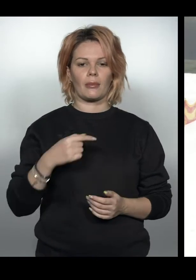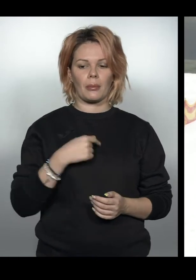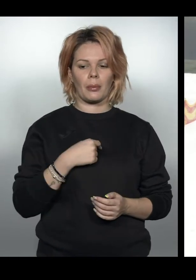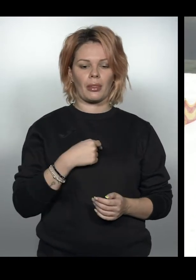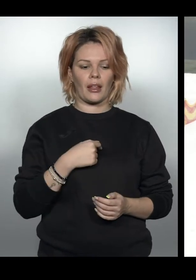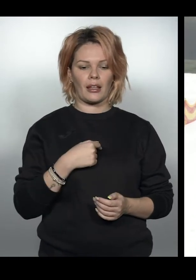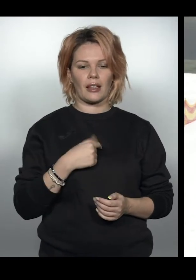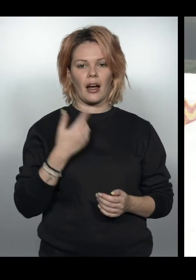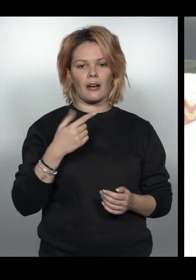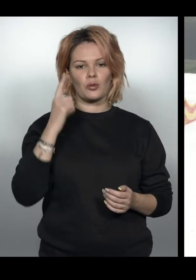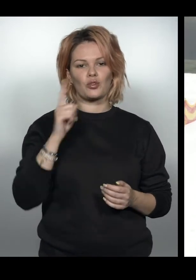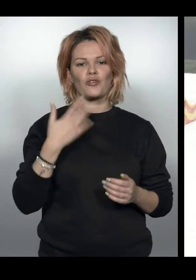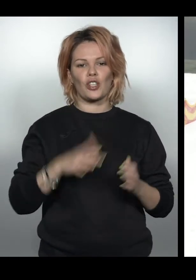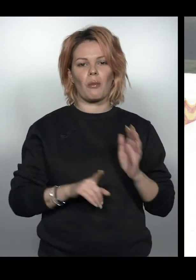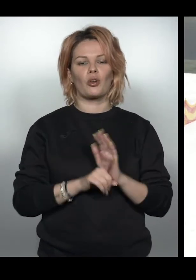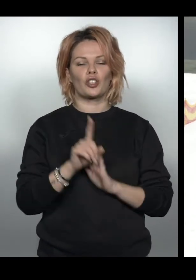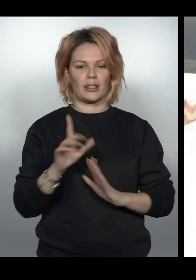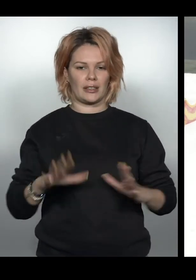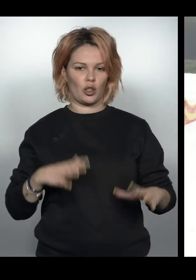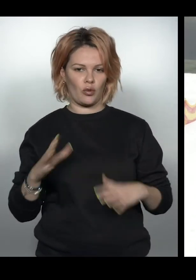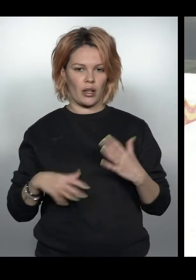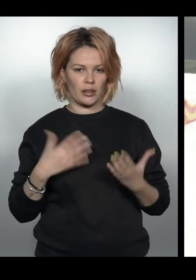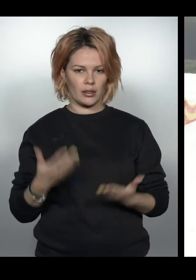Я б казав, що ви почали тренування.